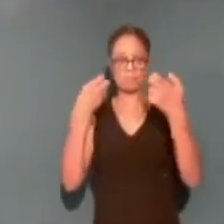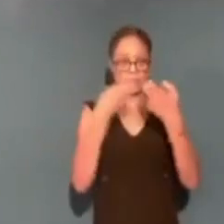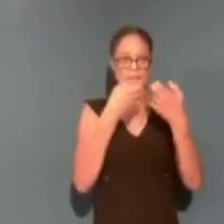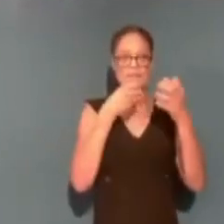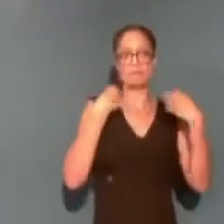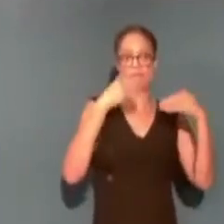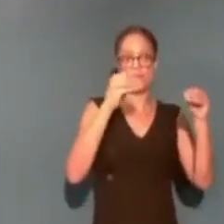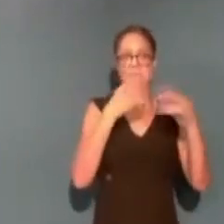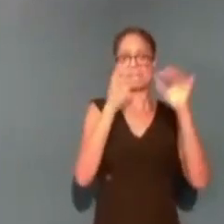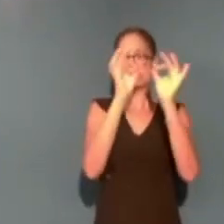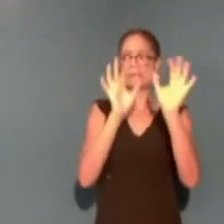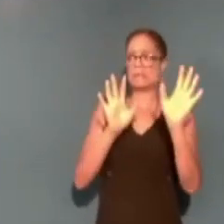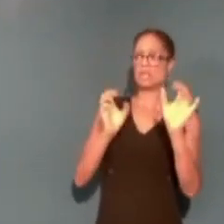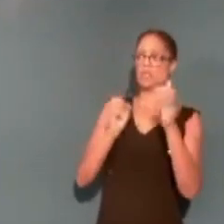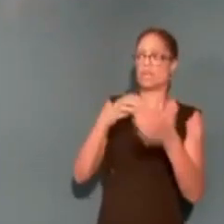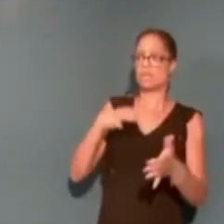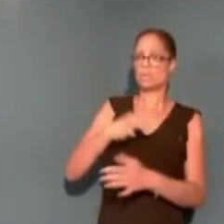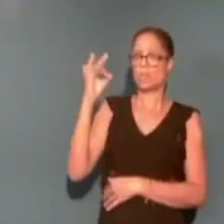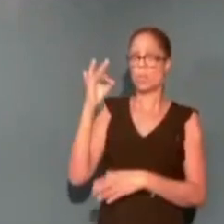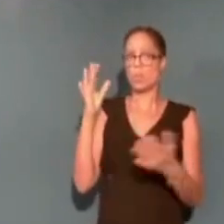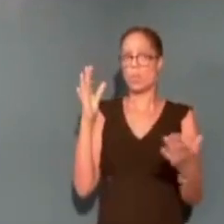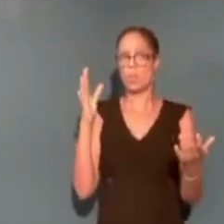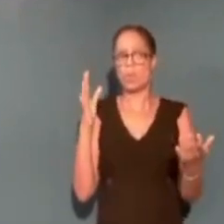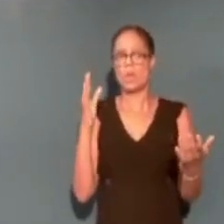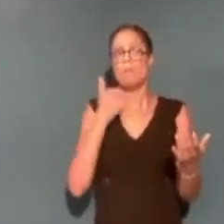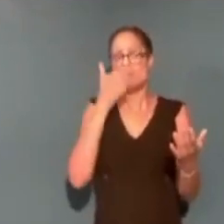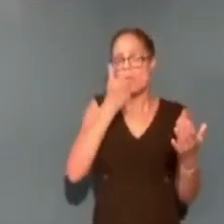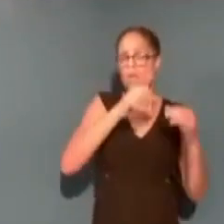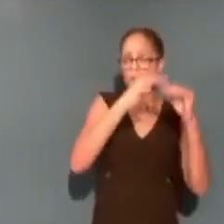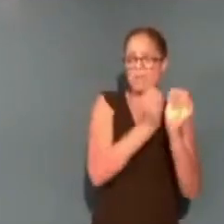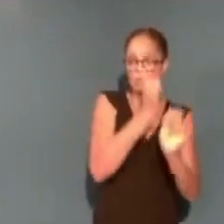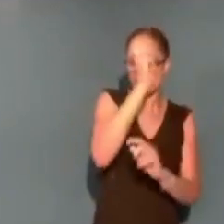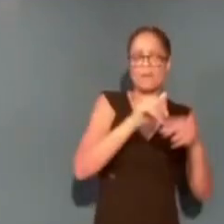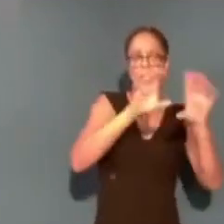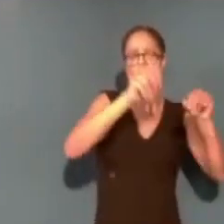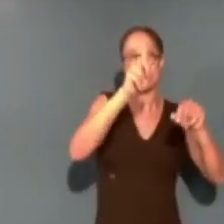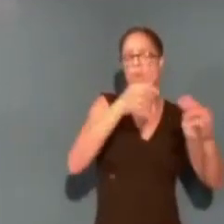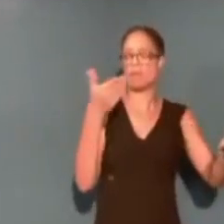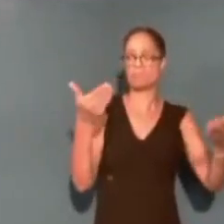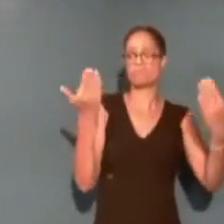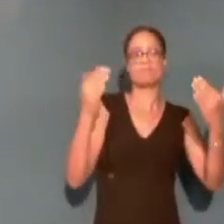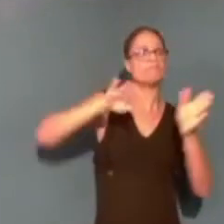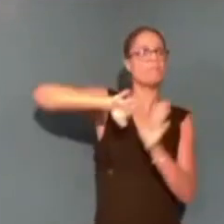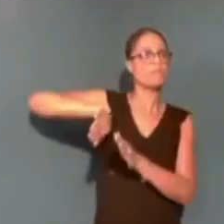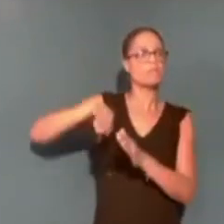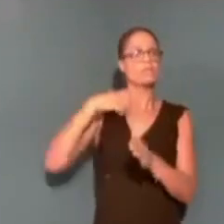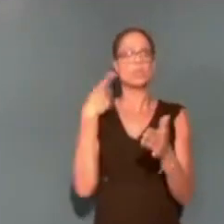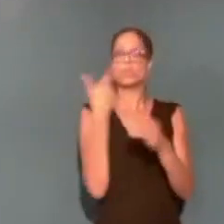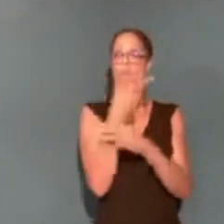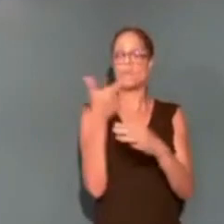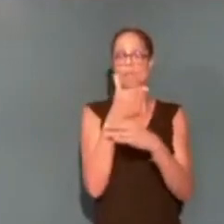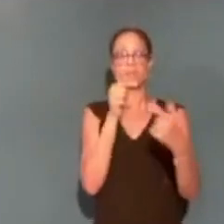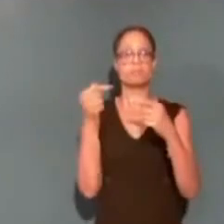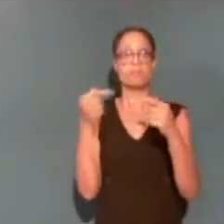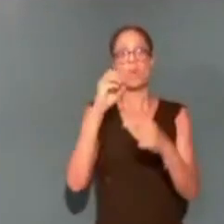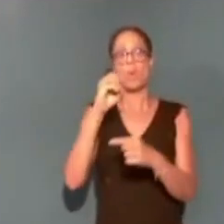puisque ça vendait nettement plus cher que l'eau produite par la CACEM elle-même. C'est ce qui avait fait un conflit, d'ailleurs, entre ces deux gestionnaires, Odissi, d'un